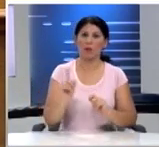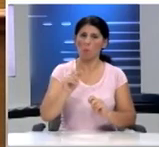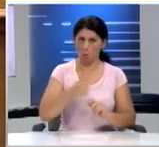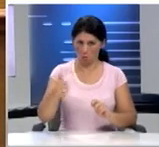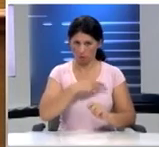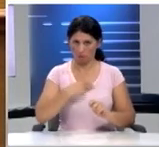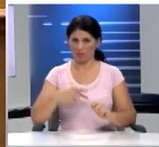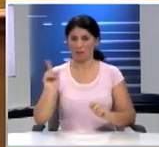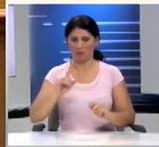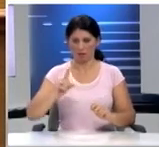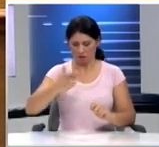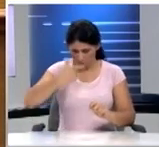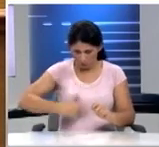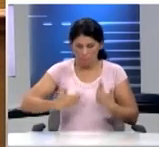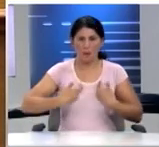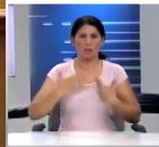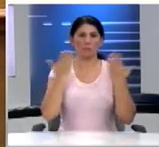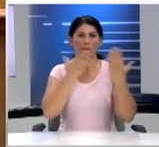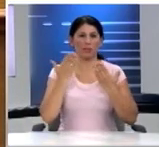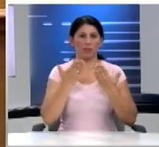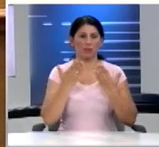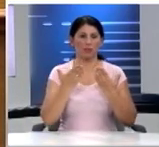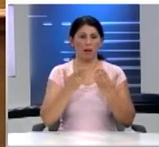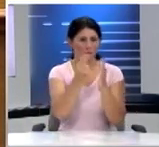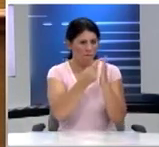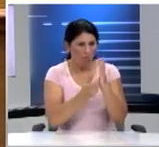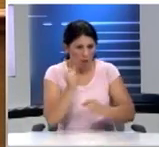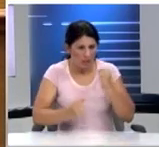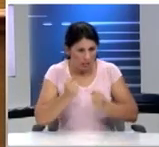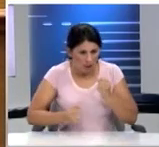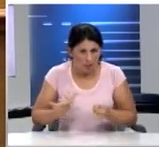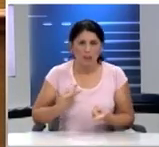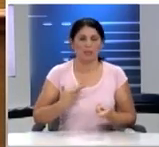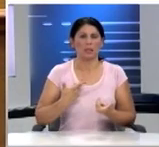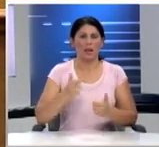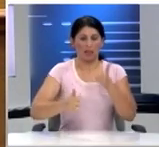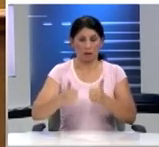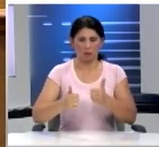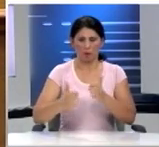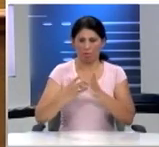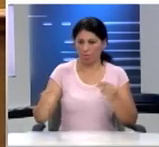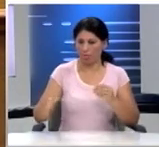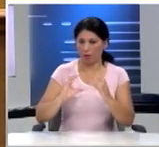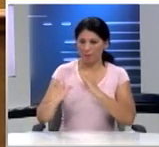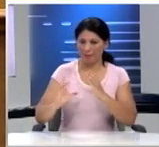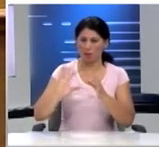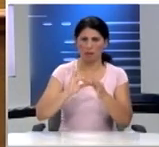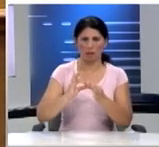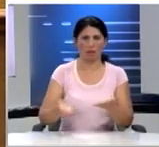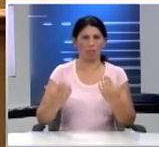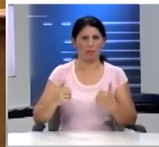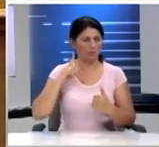καθηγητές αλλά και από εμάς τους μαθητές Βαθμοθυρία Ανταγωνισμός Έλλειψη επικοινωνίας και συνεργασίας